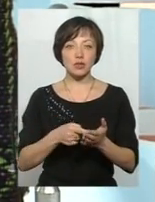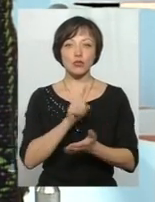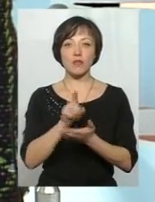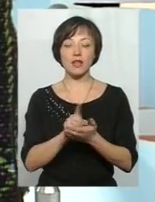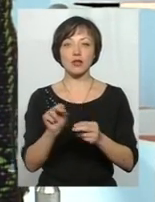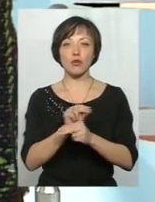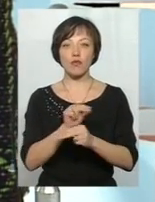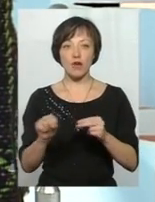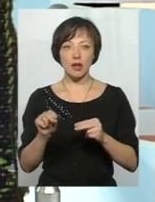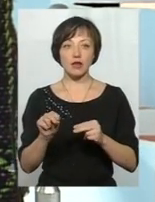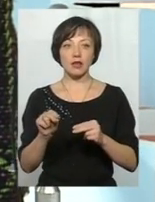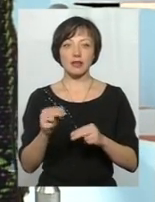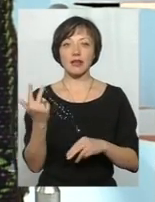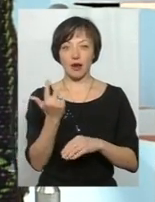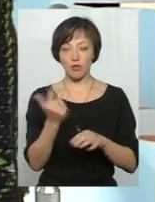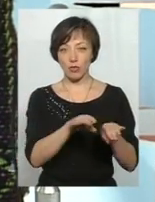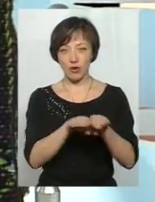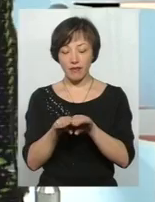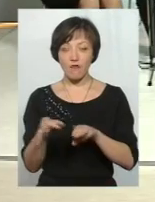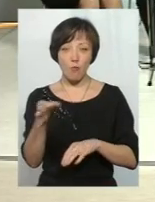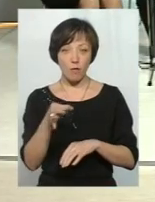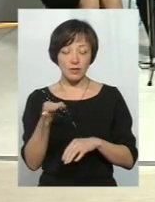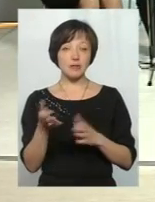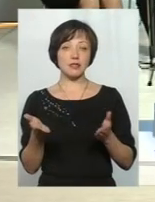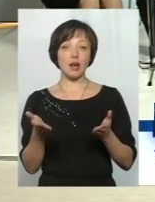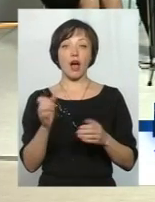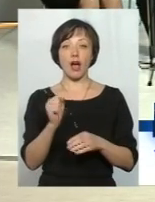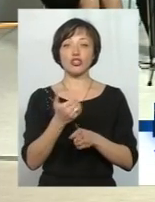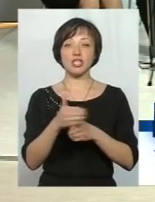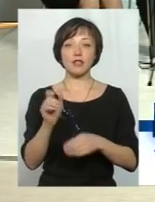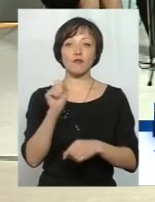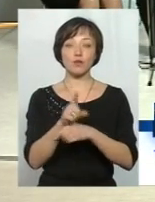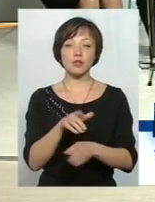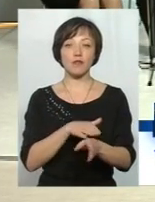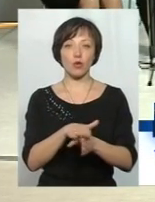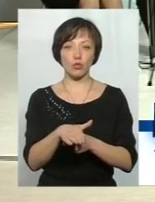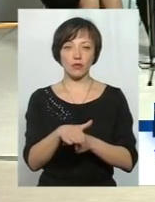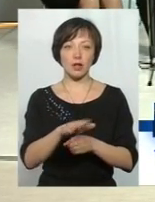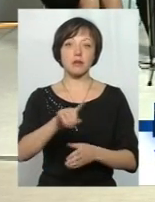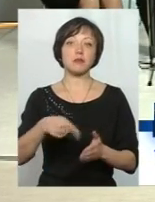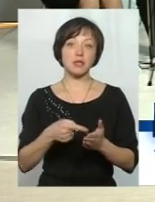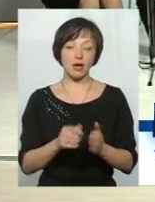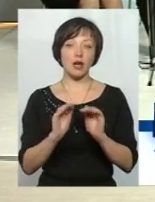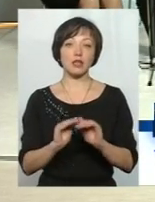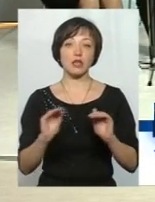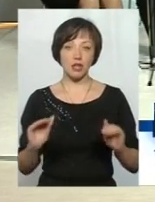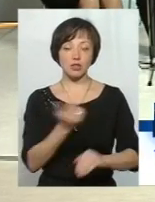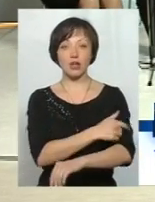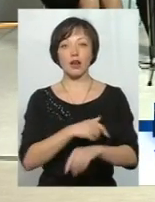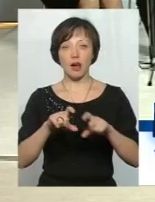лікувати, то третинний рівень. А частину функцій виконувала міська лікарня,